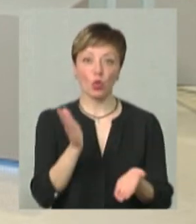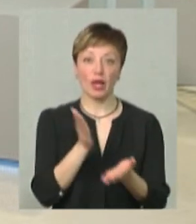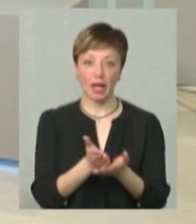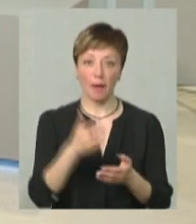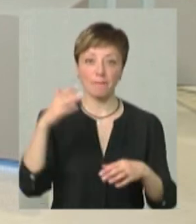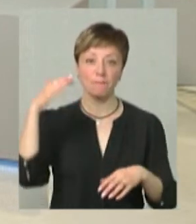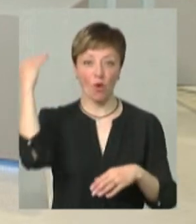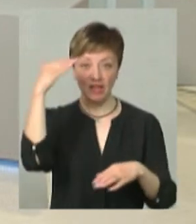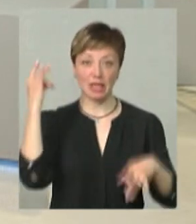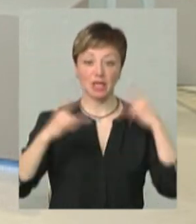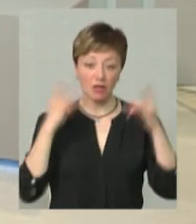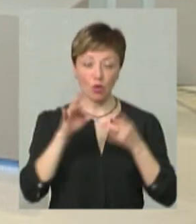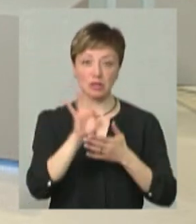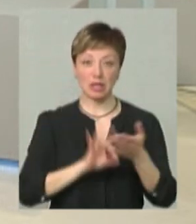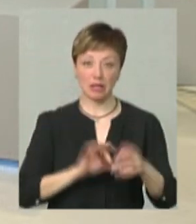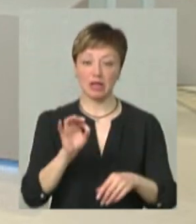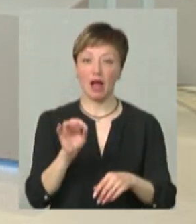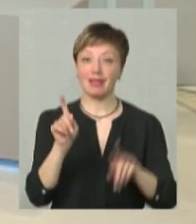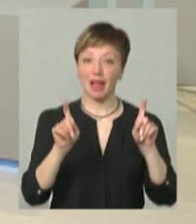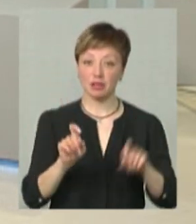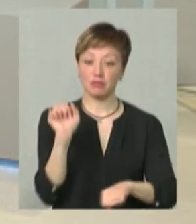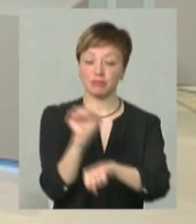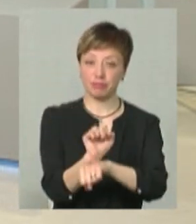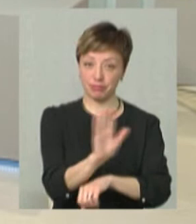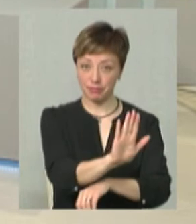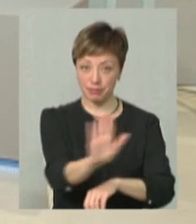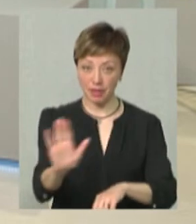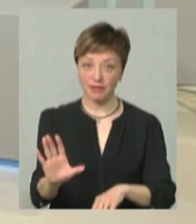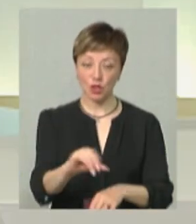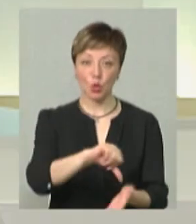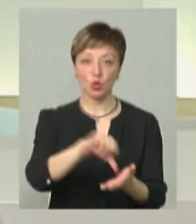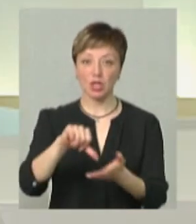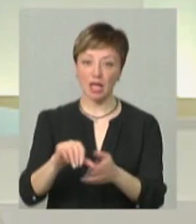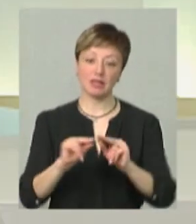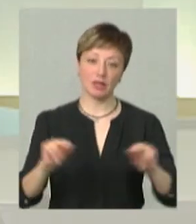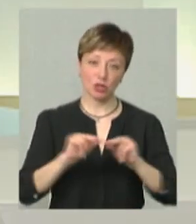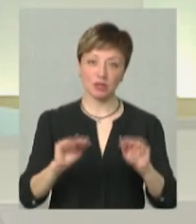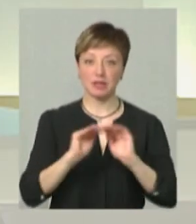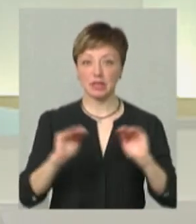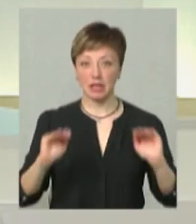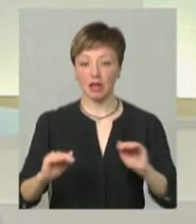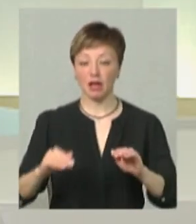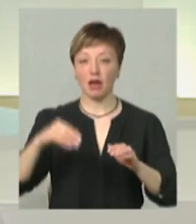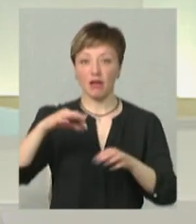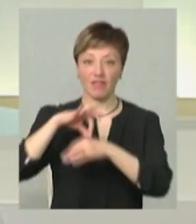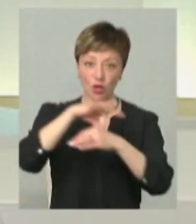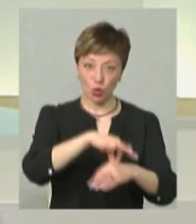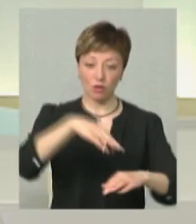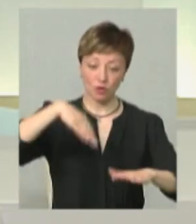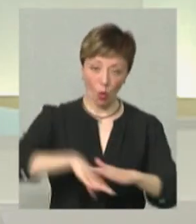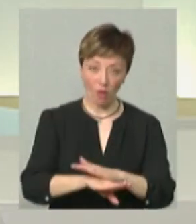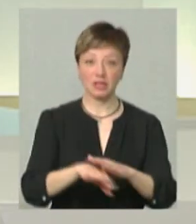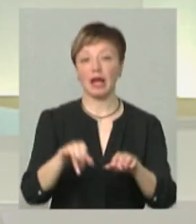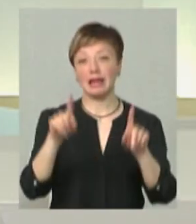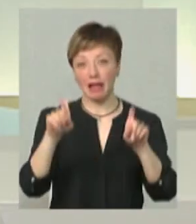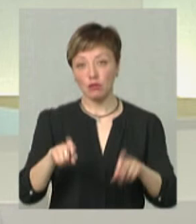повітряна тривога, значить тут же тест переривається, всіх учасників, тобто і викладачів, і учнів заводять в бомбосховище, і